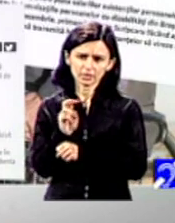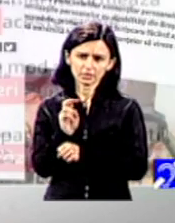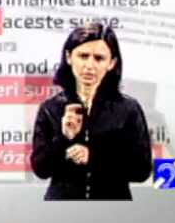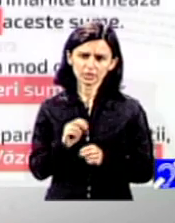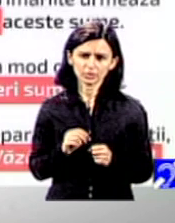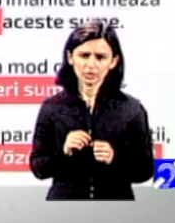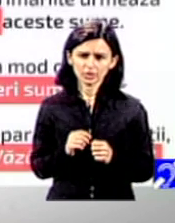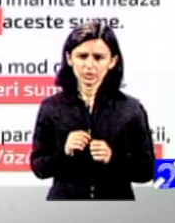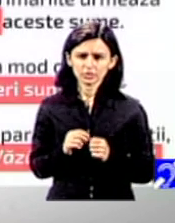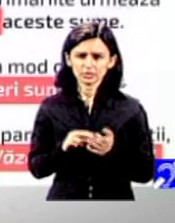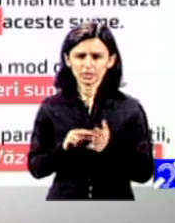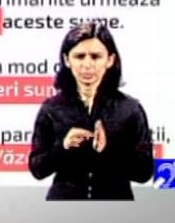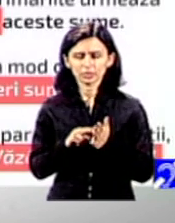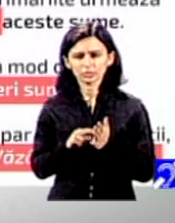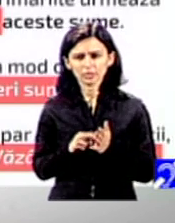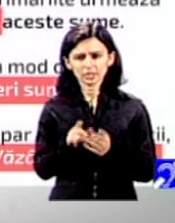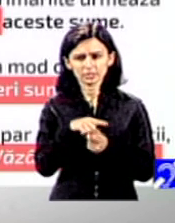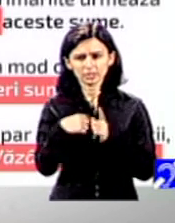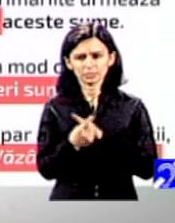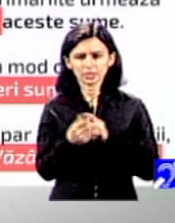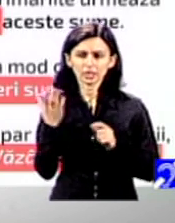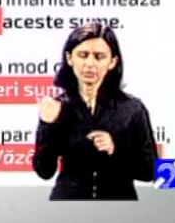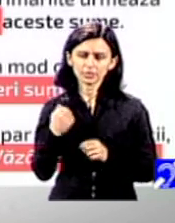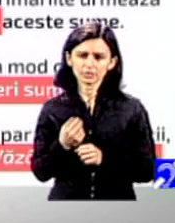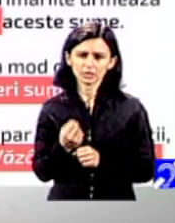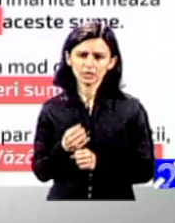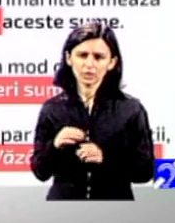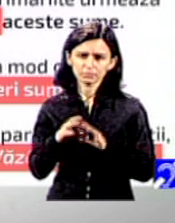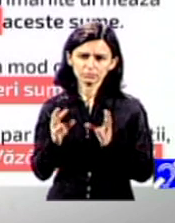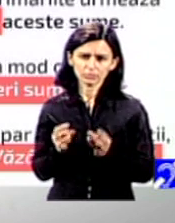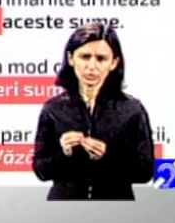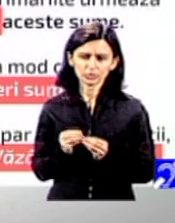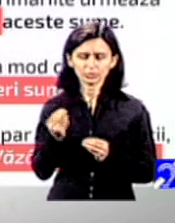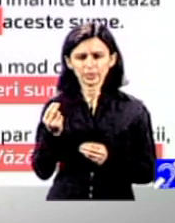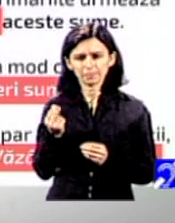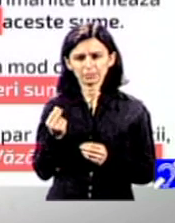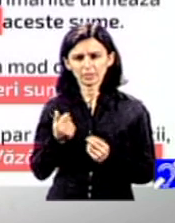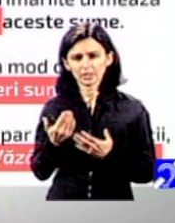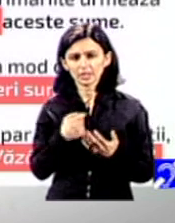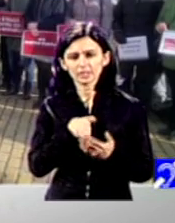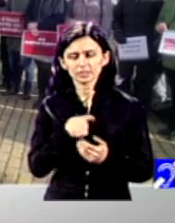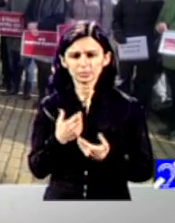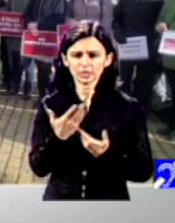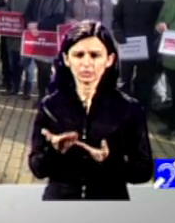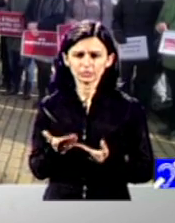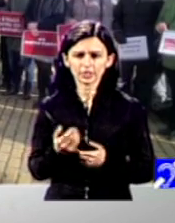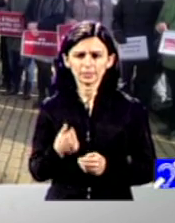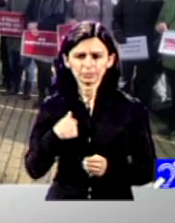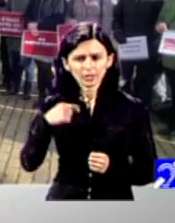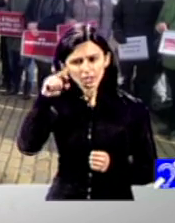legate de dezinstitucionalizare, exista o sumă de bani care se putea aloca. Părerea mea este că, și acum, în